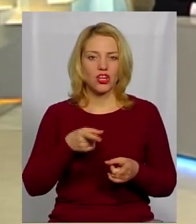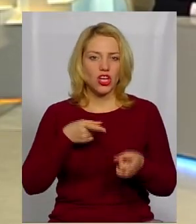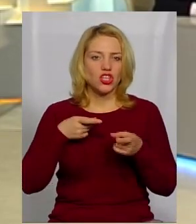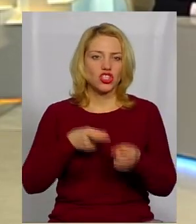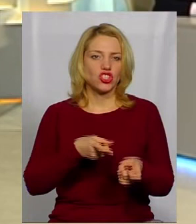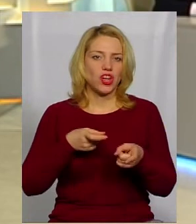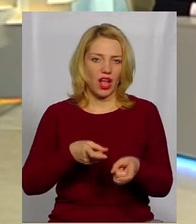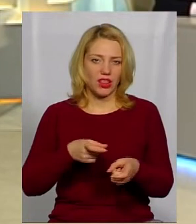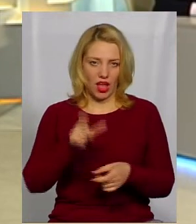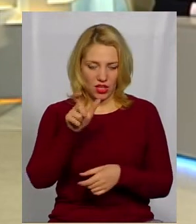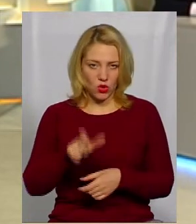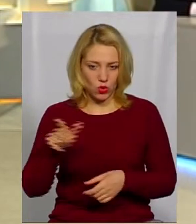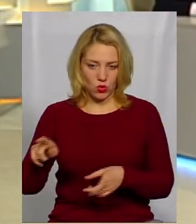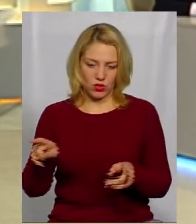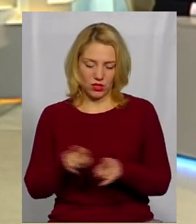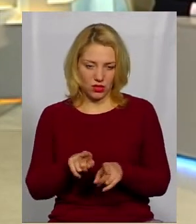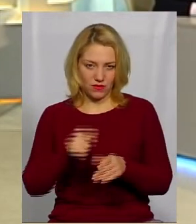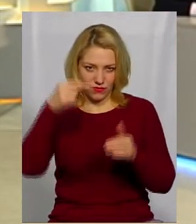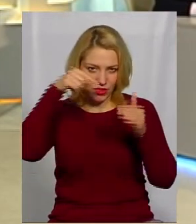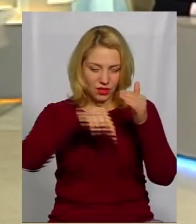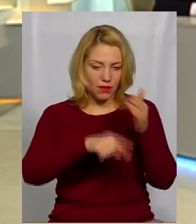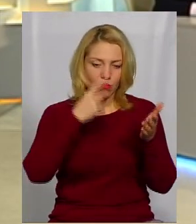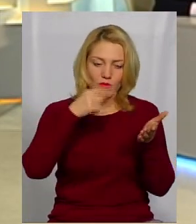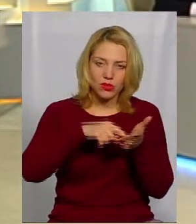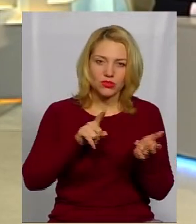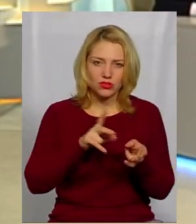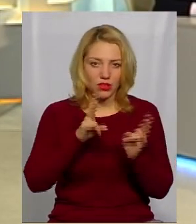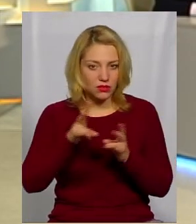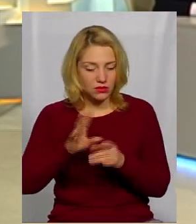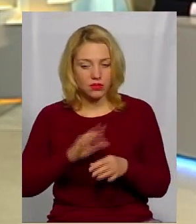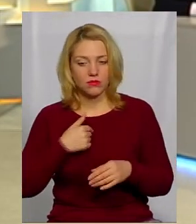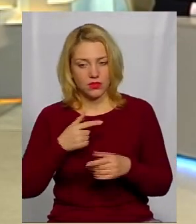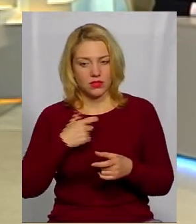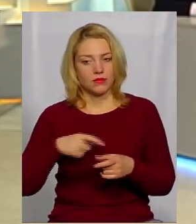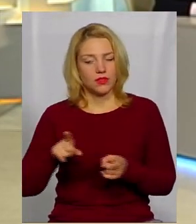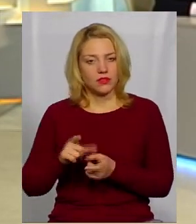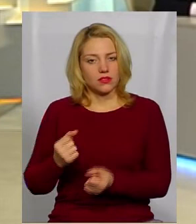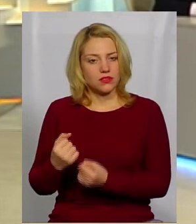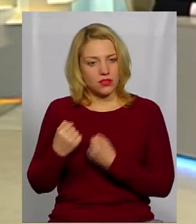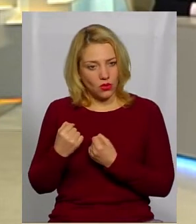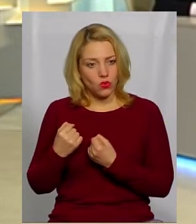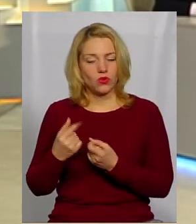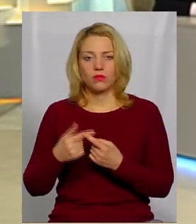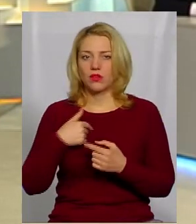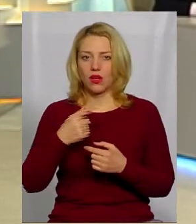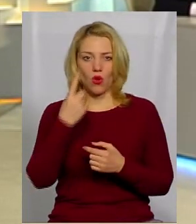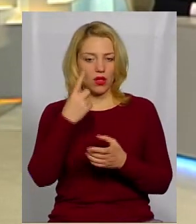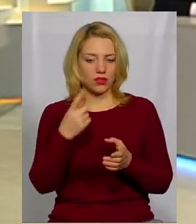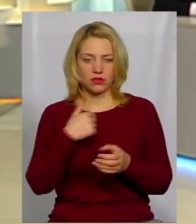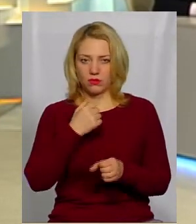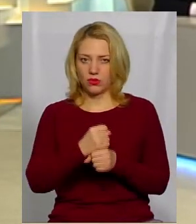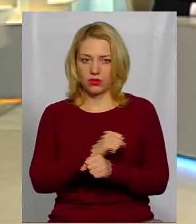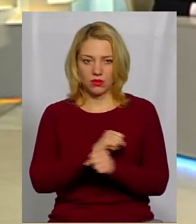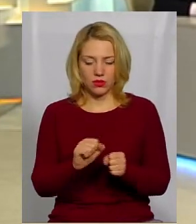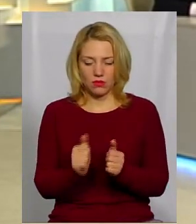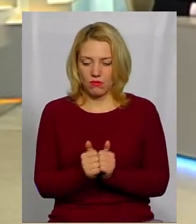і ми йдемо вниз, бо всяке може трапитися, ми страхуємось, ми кажуть, ніхто не працює один, завжди